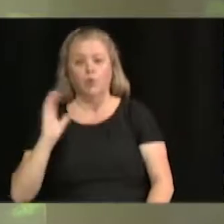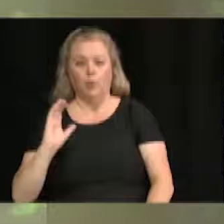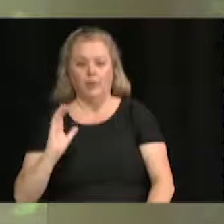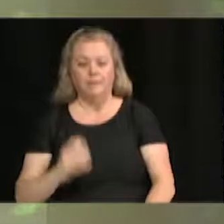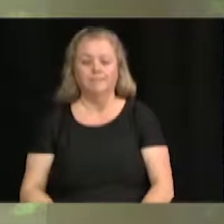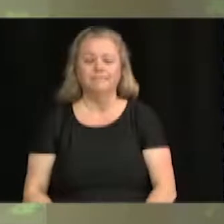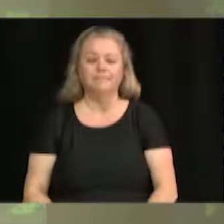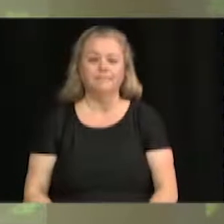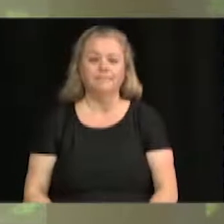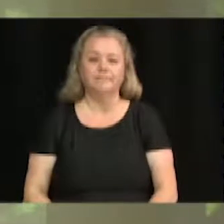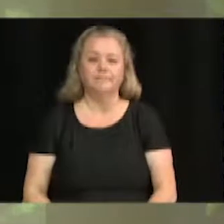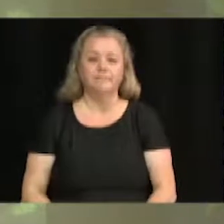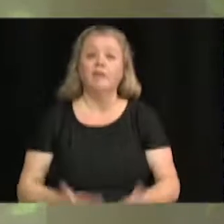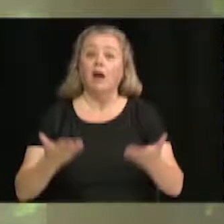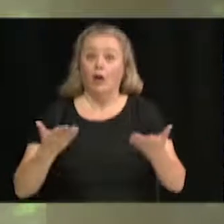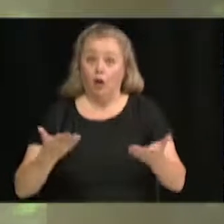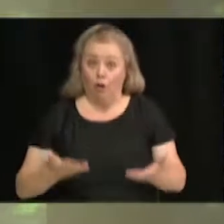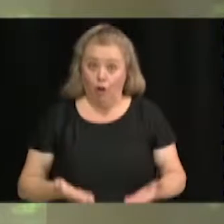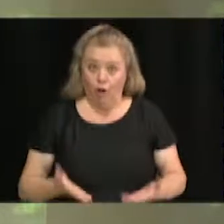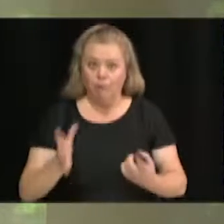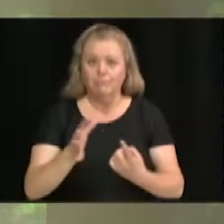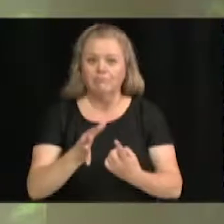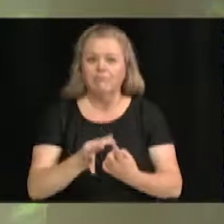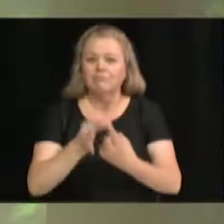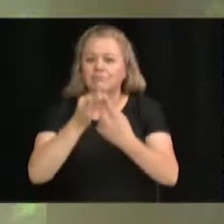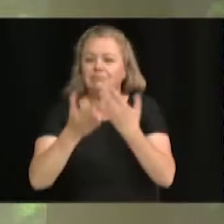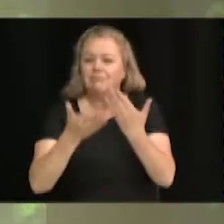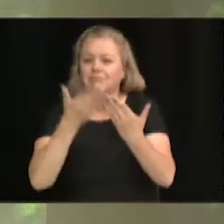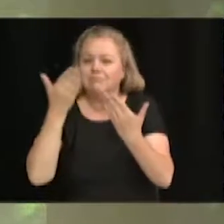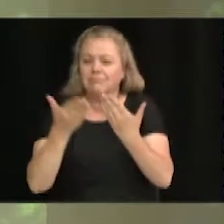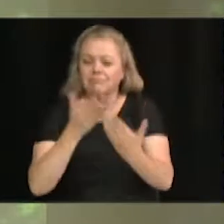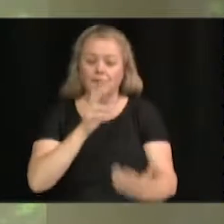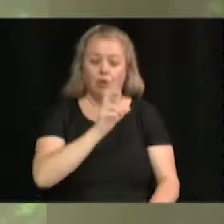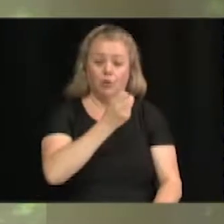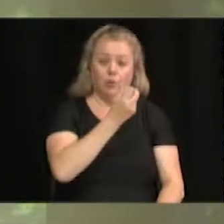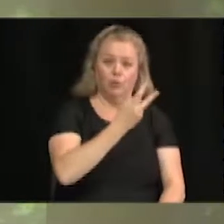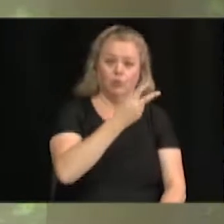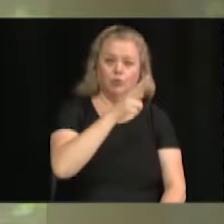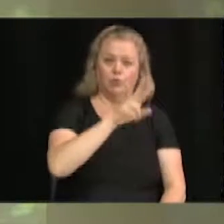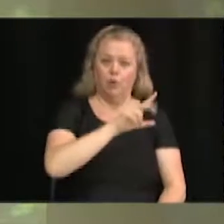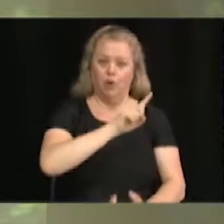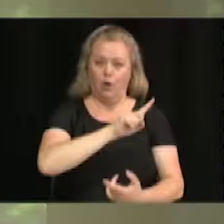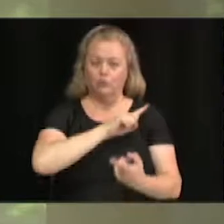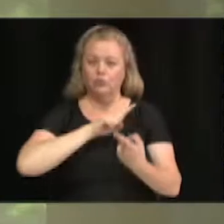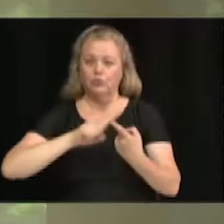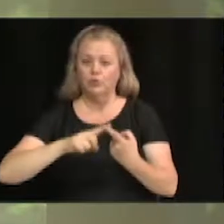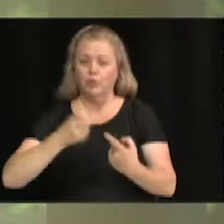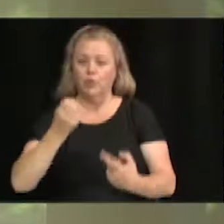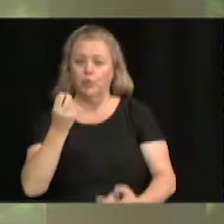Sept fois les dérogations mineures, donc de 12.3.1 à 12.3